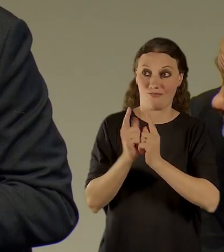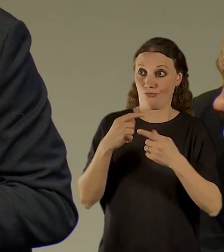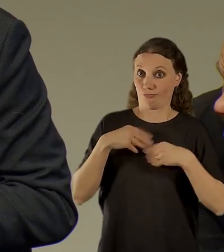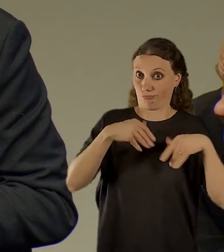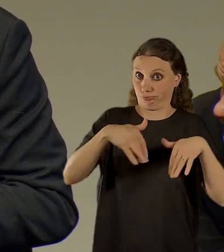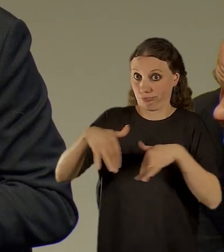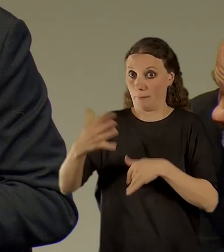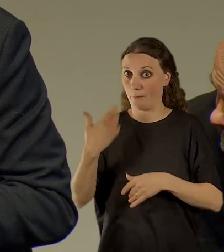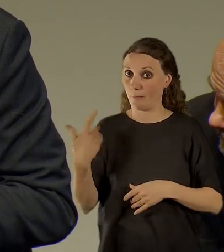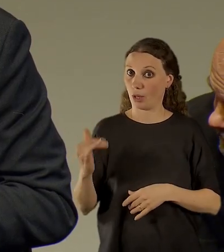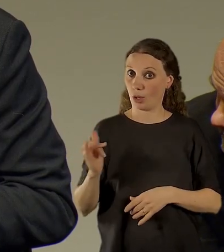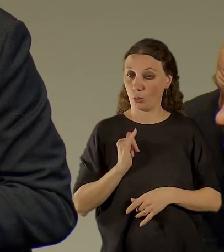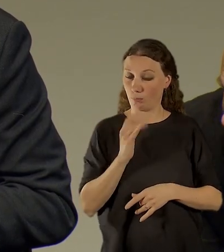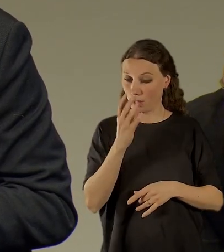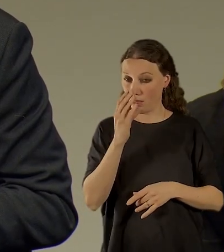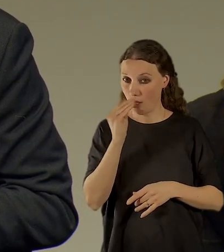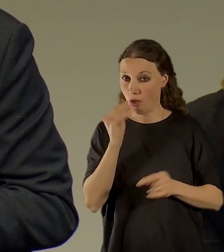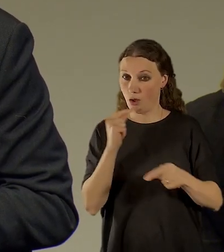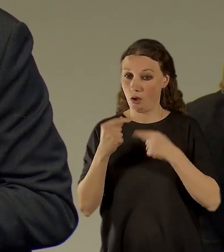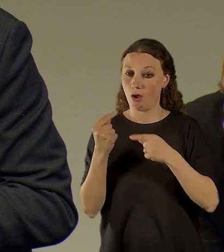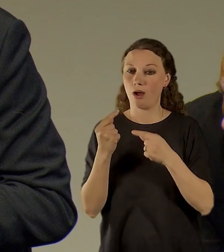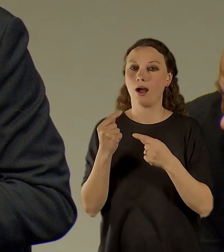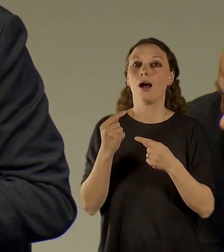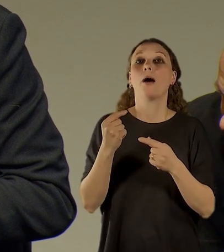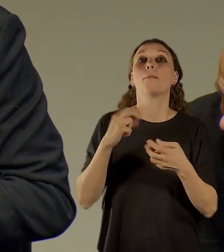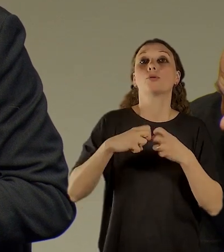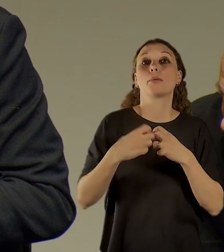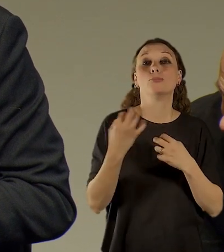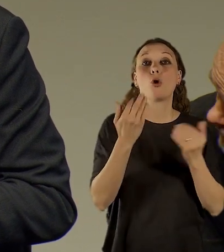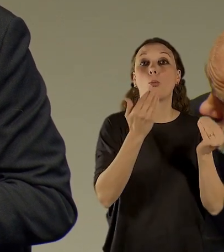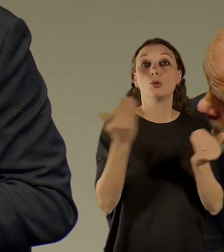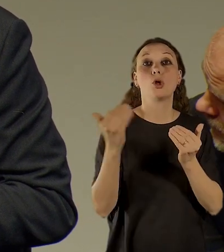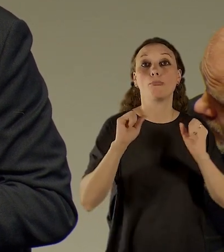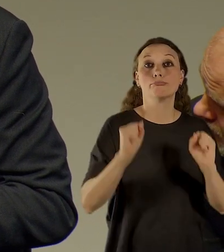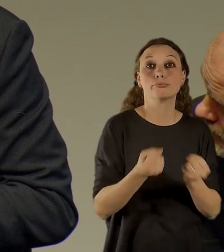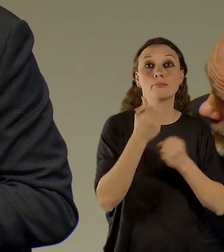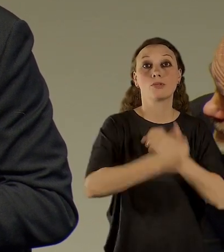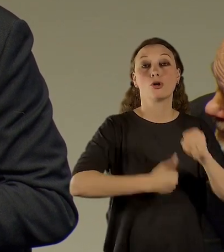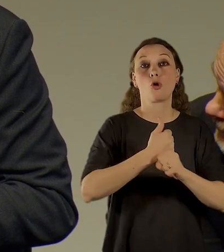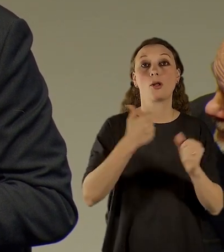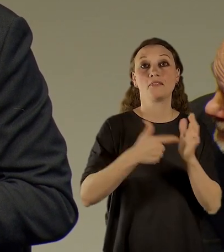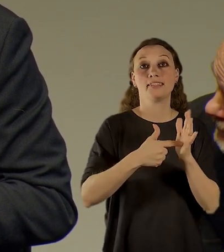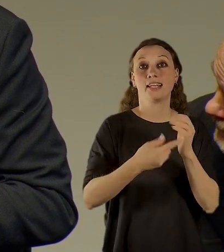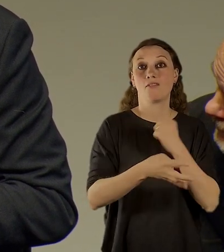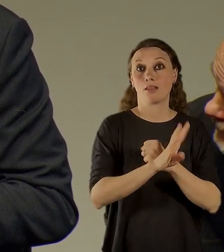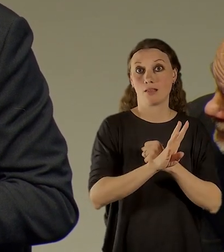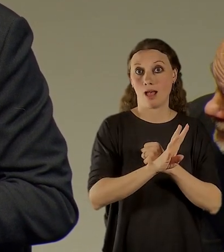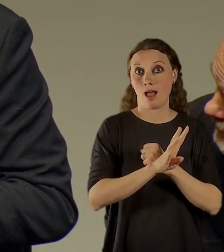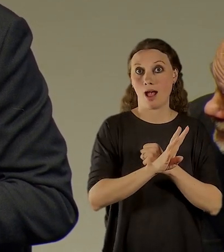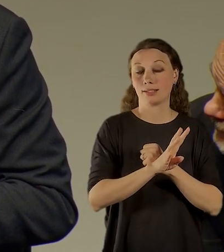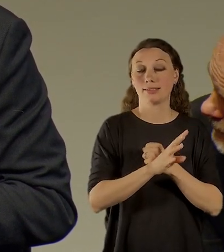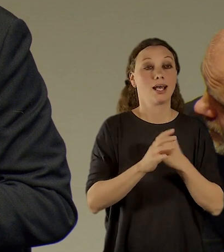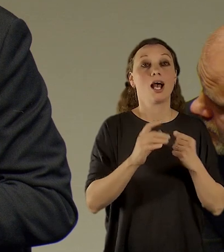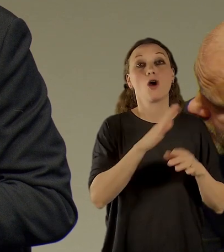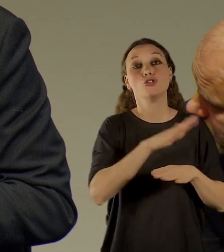roce 2019 v době, kdy nikdo netušil, co přijde. Přišel covid